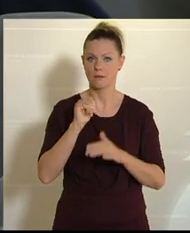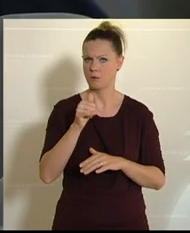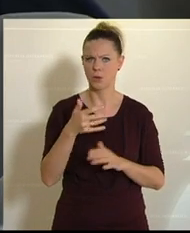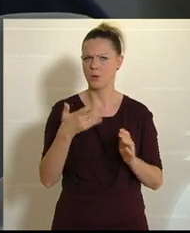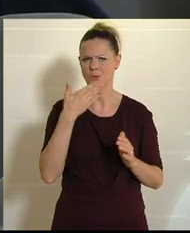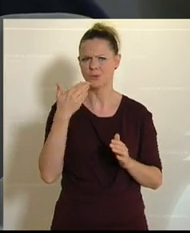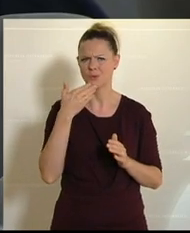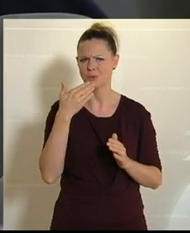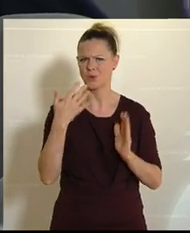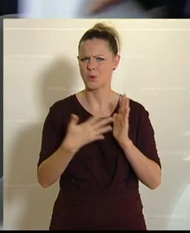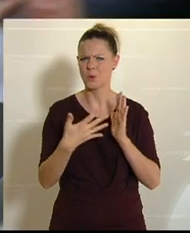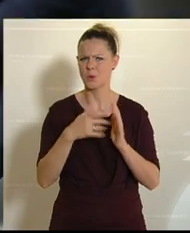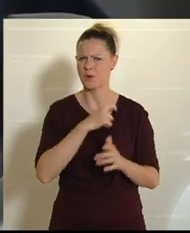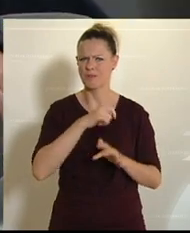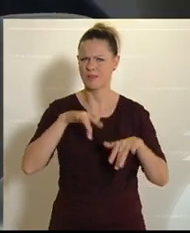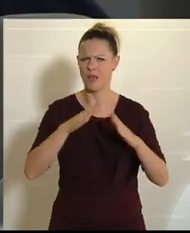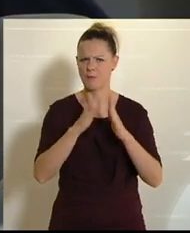Kontrollpartei in diesem Haus sind.